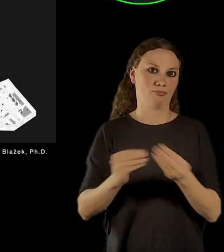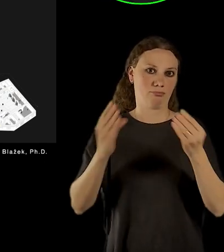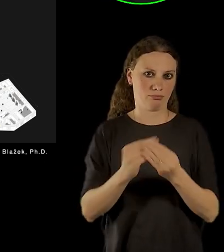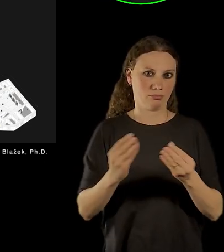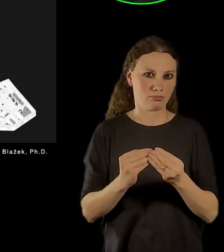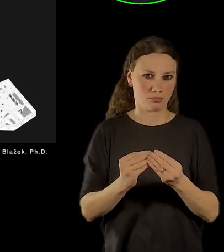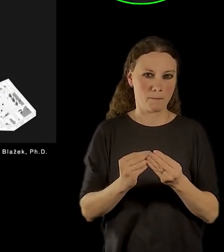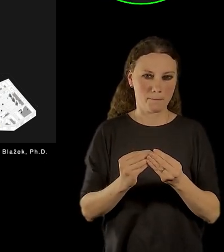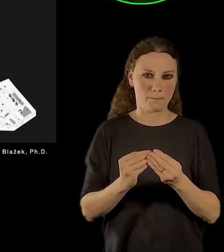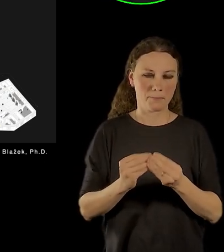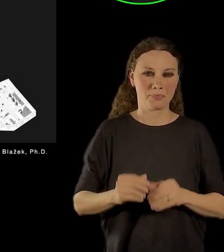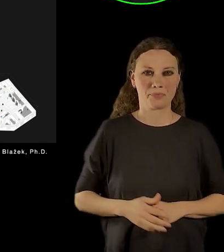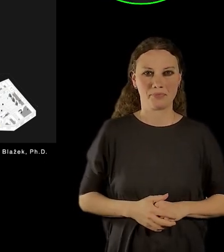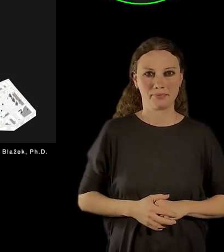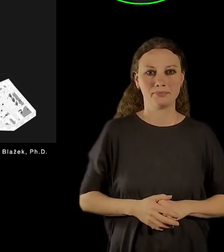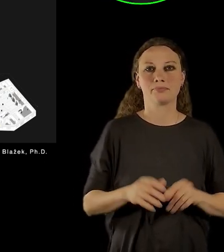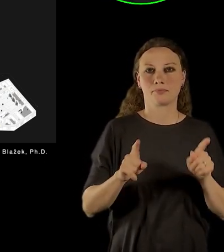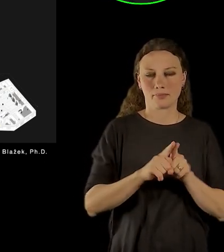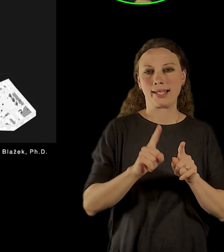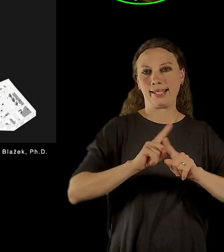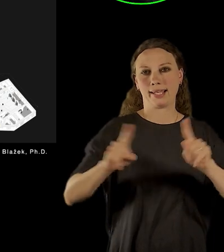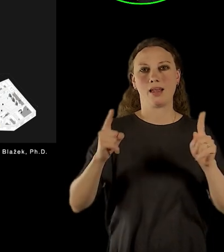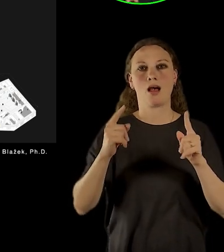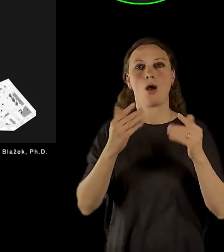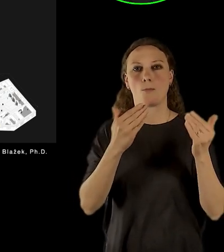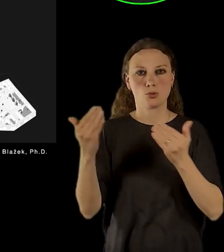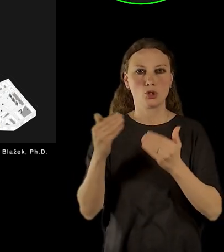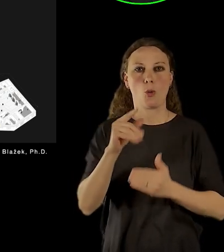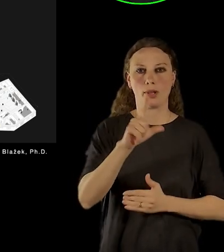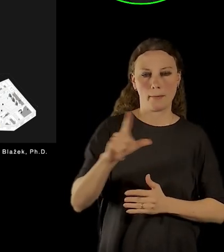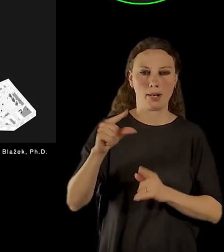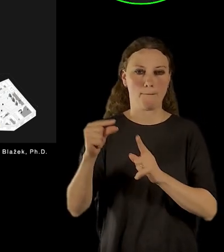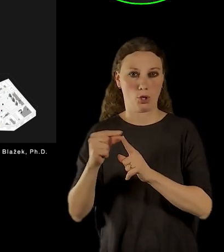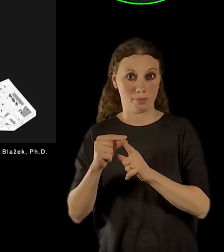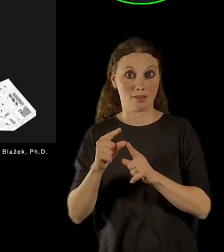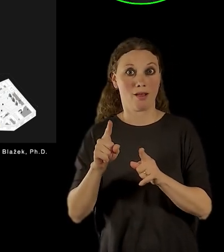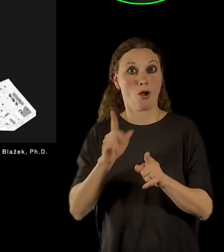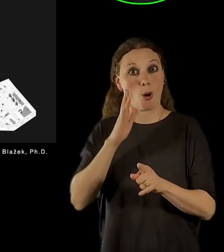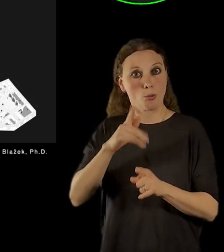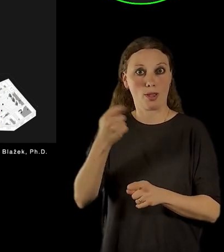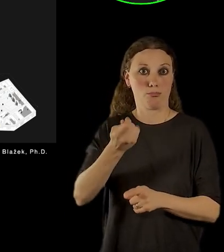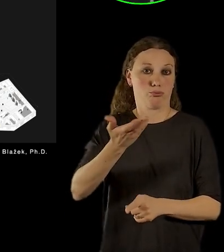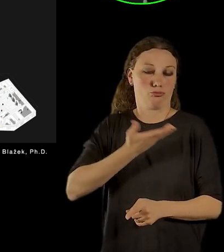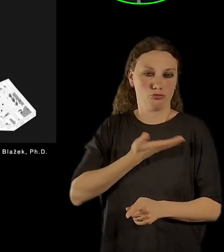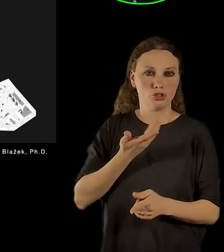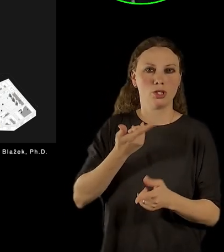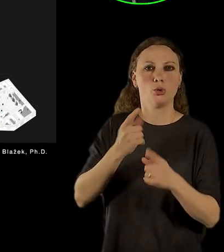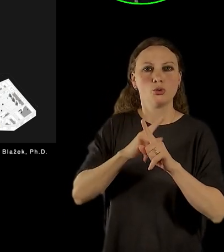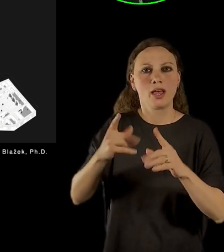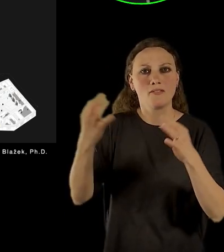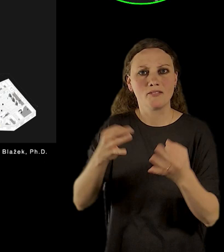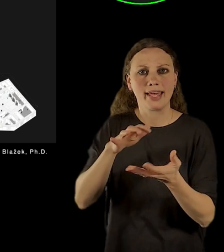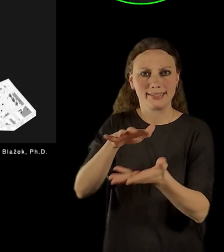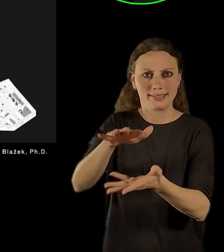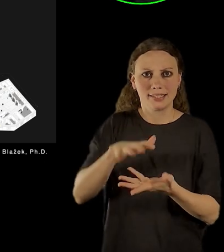Z Libry Prohibity máme přislíbené různé nástroje, tady toho typu, ať už je to cyklostyl, nebo různé